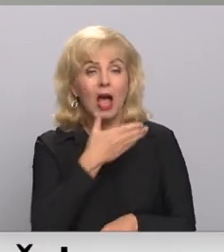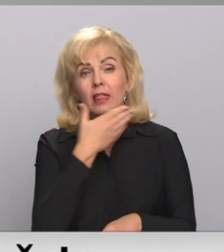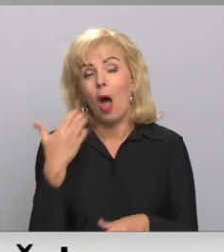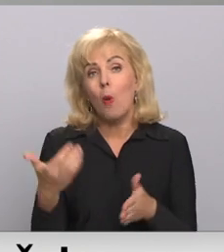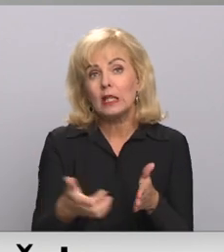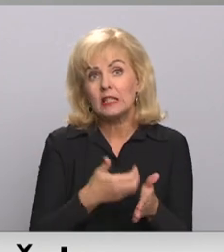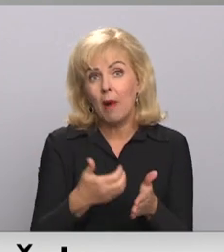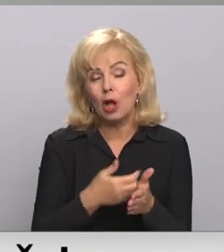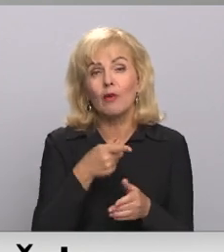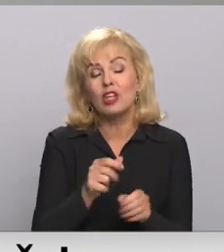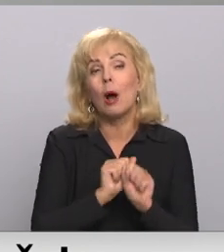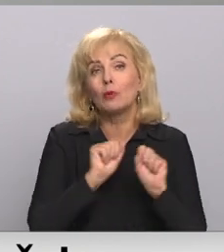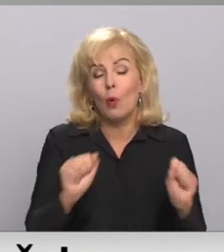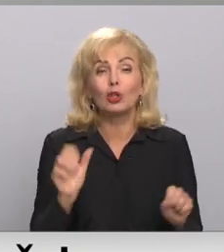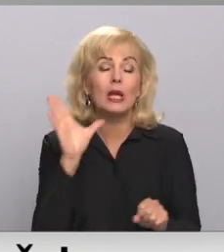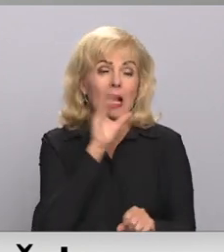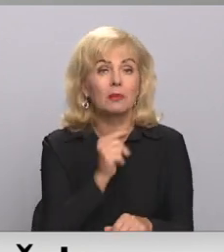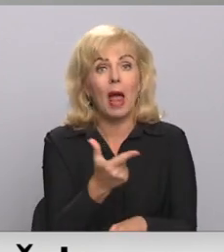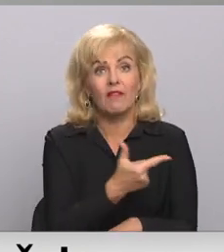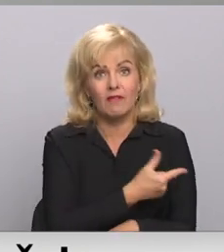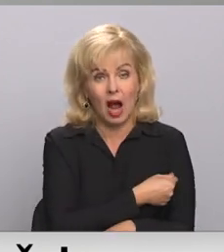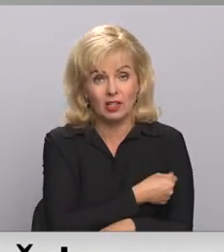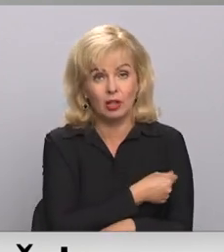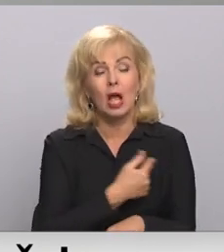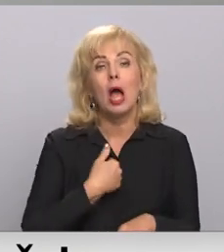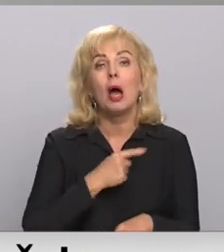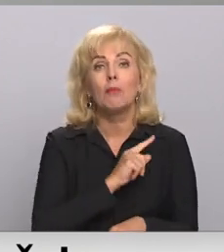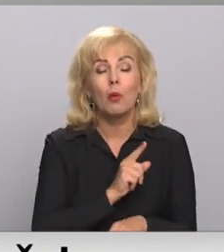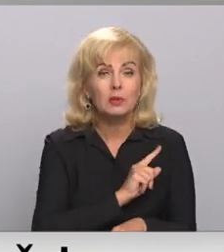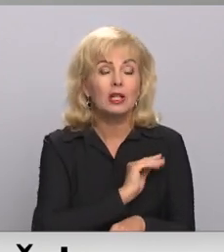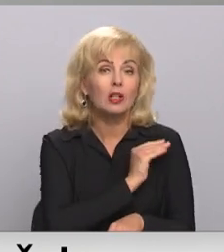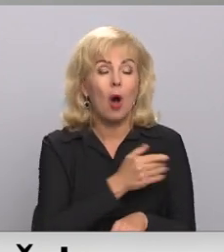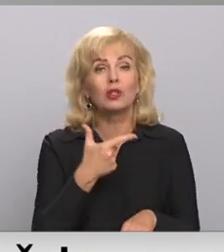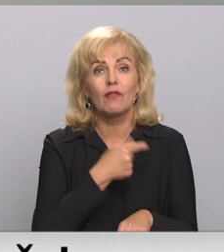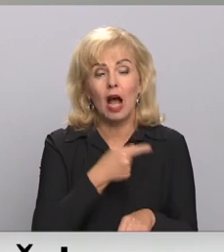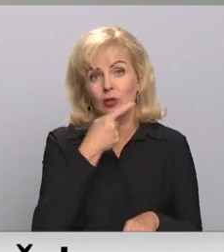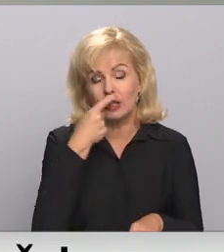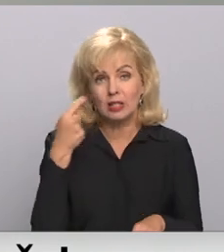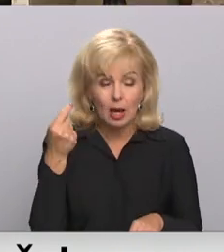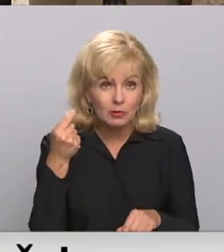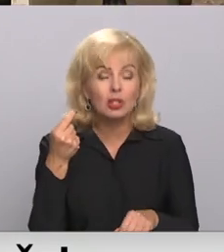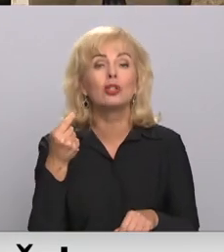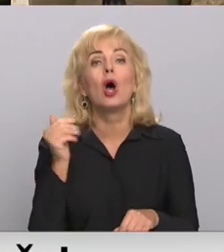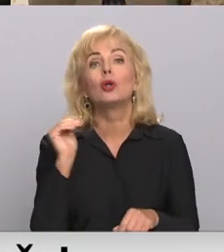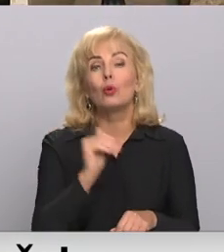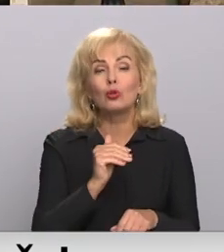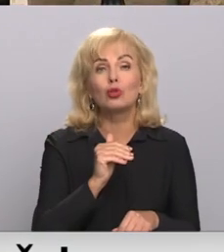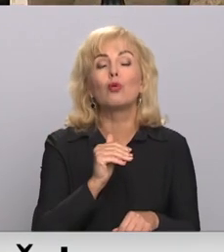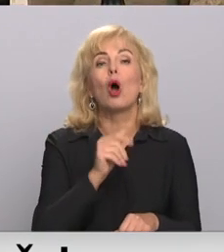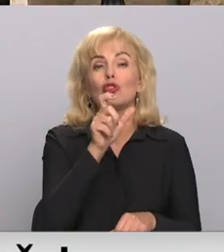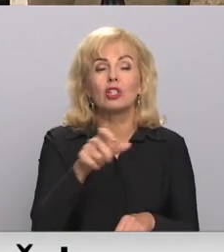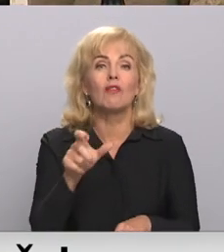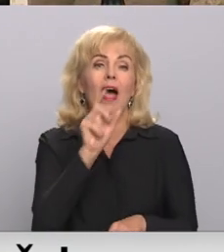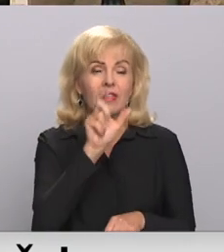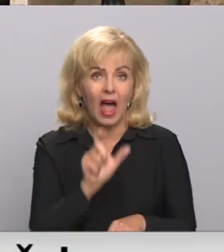izmantojuši viņiem nodrošinātu iespēju vakcinēties. Mums ir jauda vakcinēt 100 tūkstoši cilvēku nedēļā. Opozīcijas